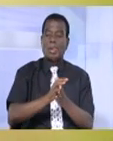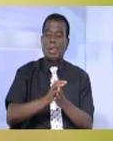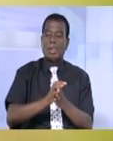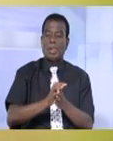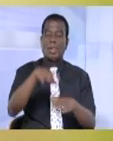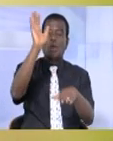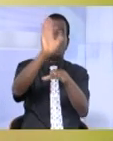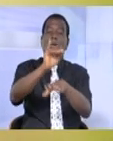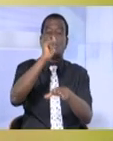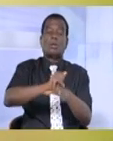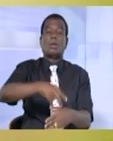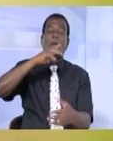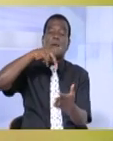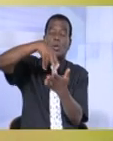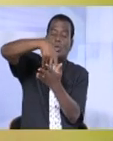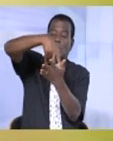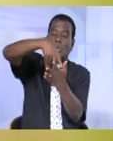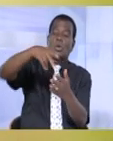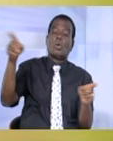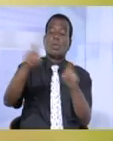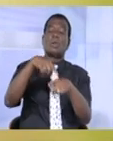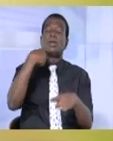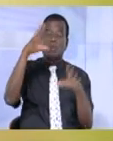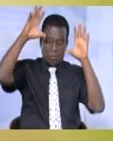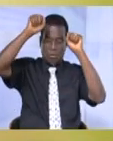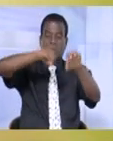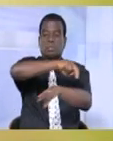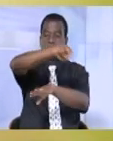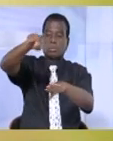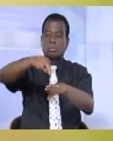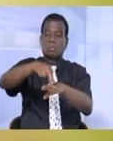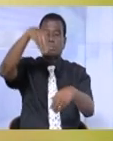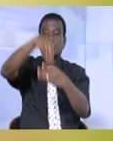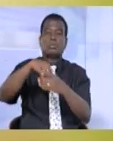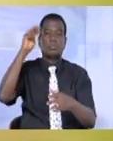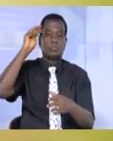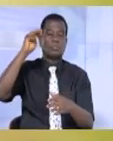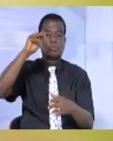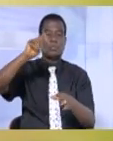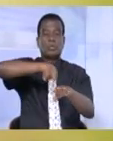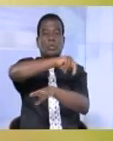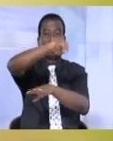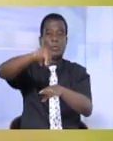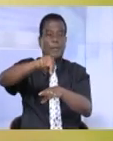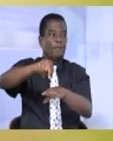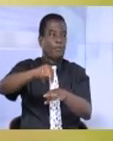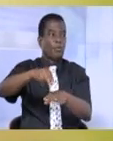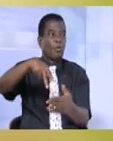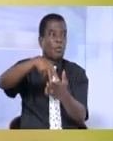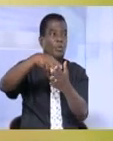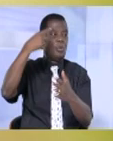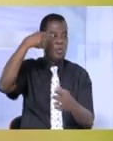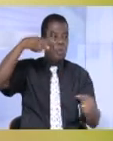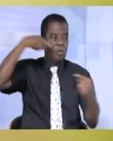La Côte d'Ivoire est debout, comme l'a réaffirmé le président de la République dans son message à la nation. Debout pour